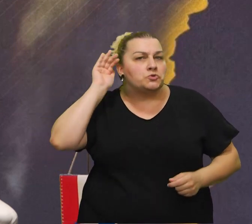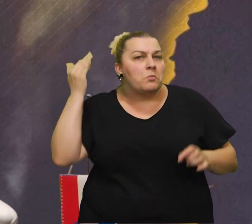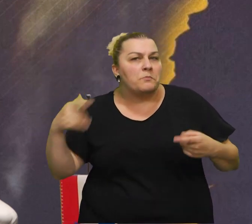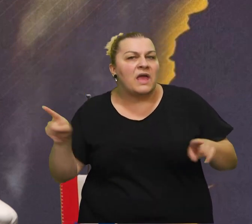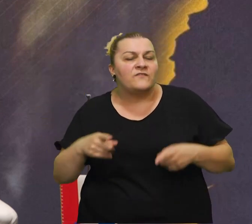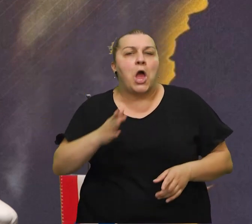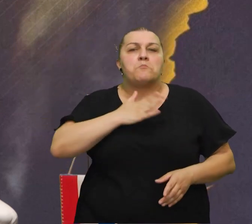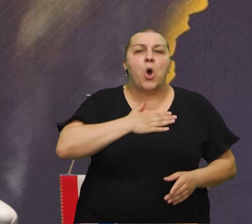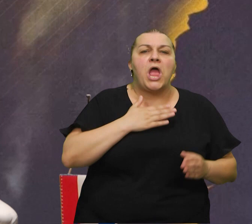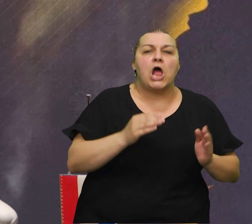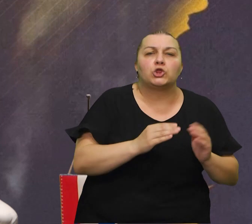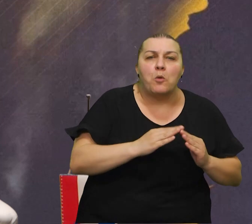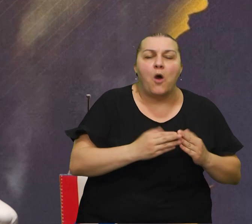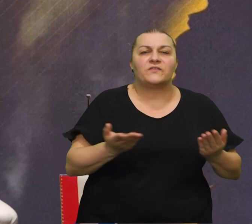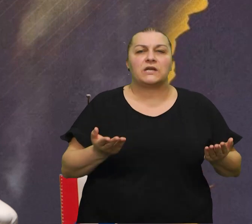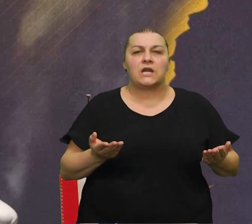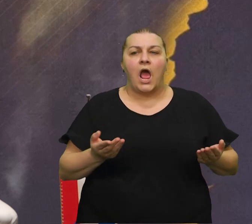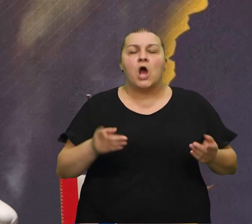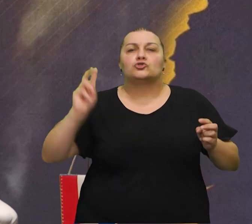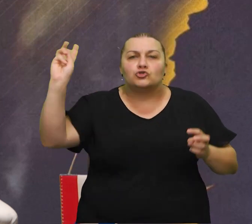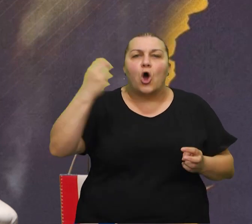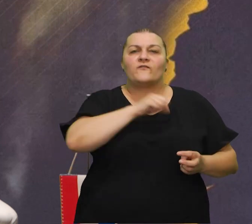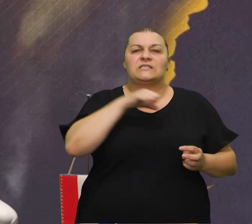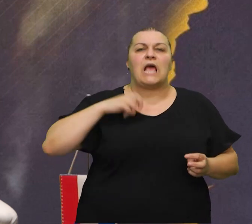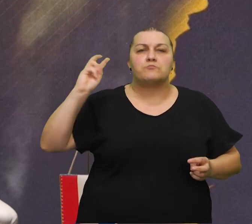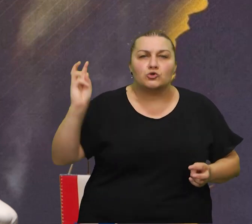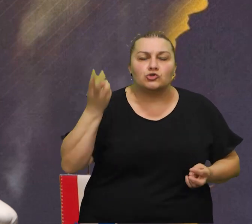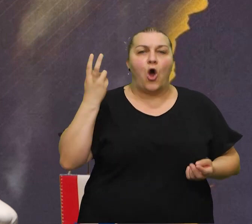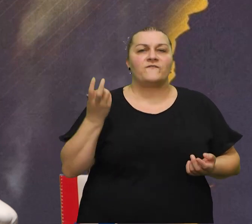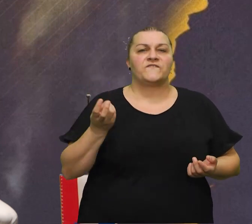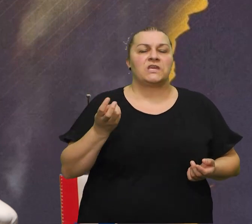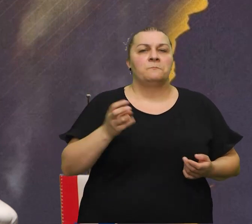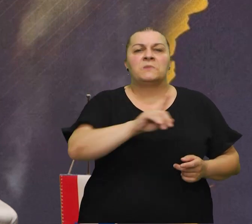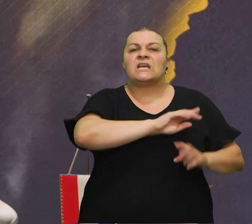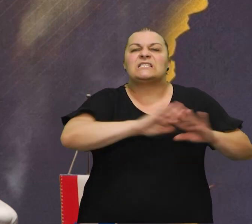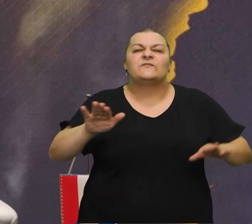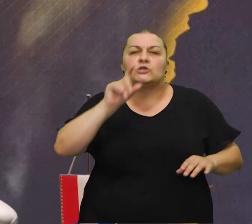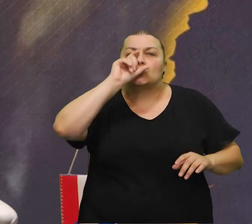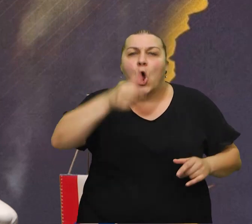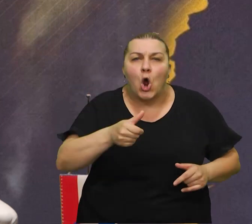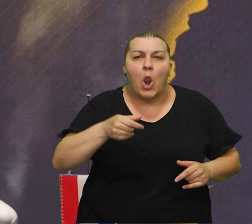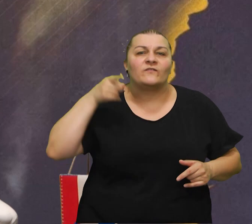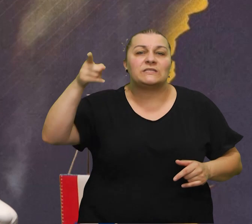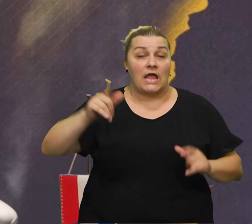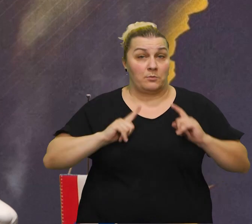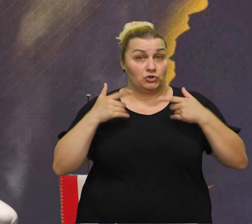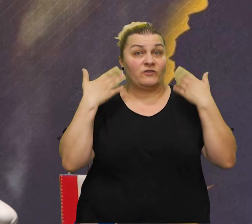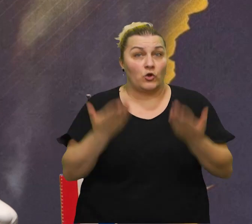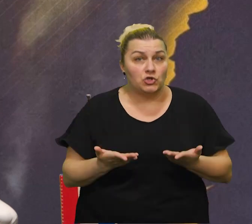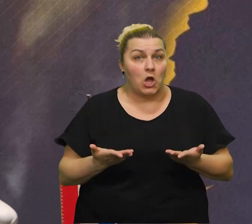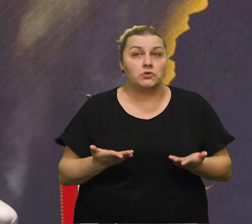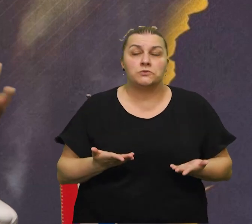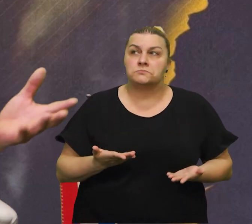zove, svi će sokolovi zadati, i normalno odmah kao čovjek, dugopoljac, temperamentan,